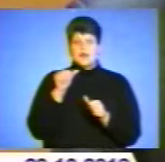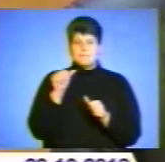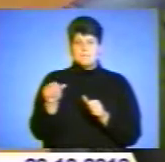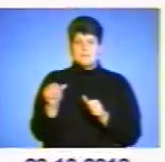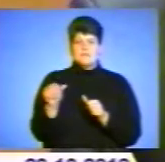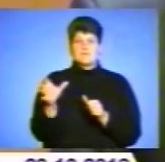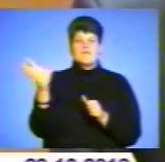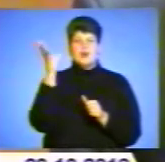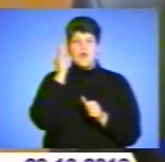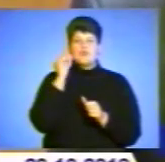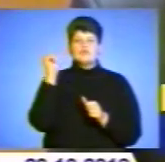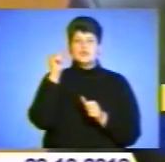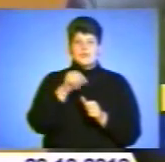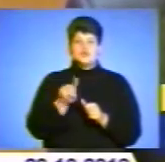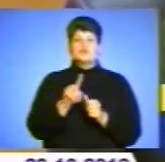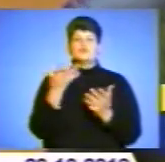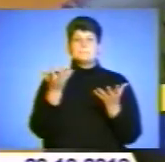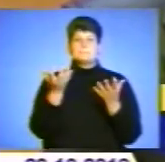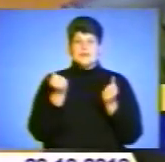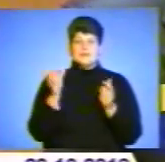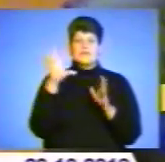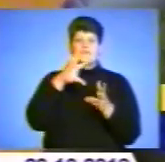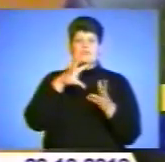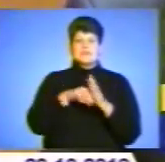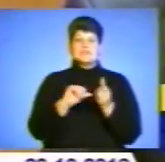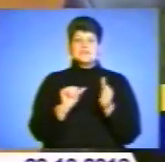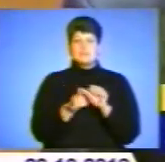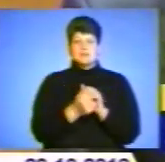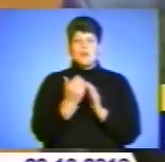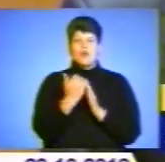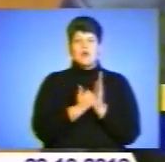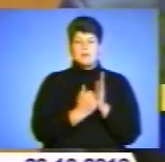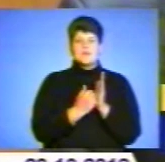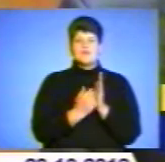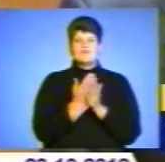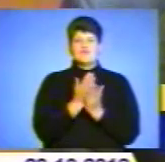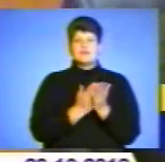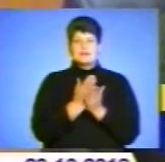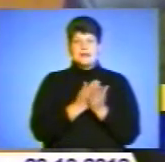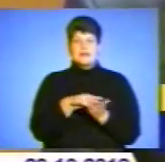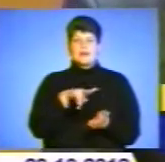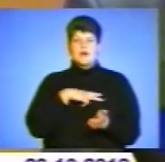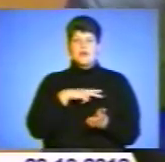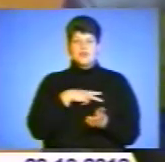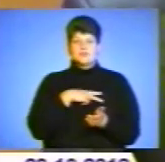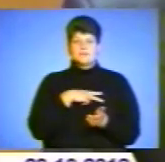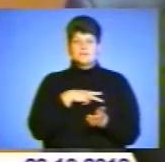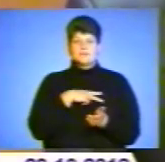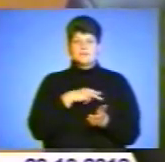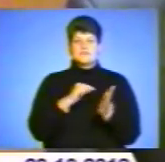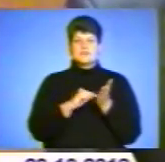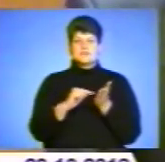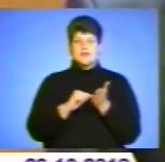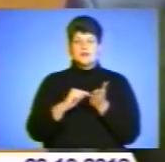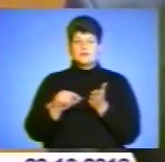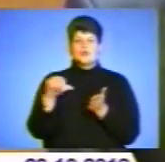Враховуючи те, що ми прийняли внесні зміни до програми «Ветеран» в частині нагородження відзнаками